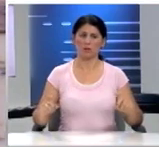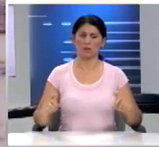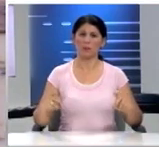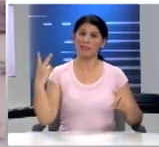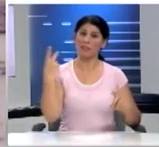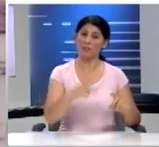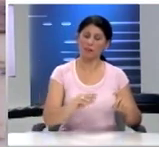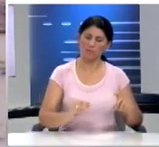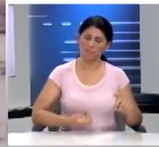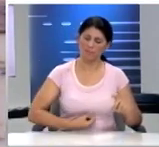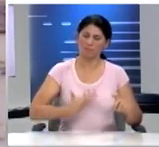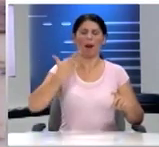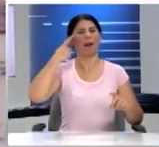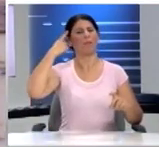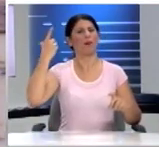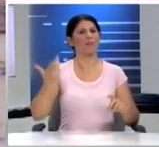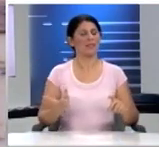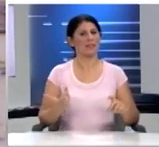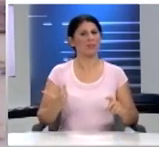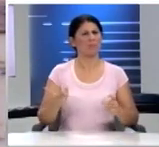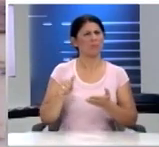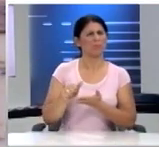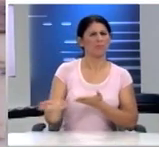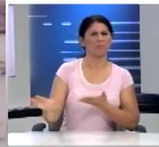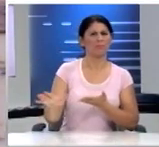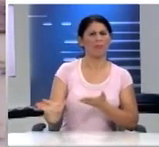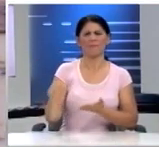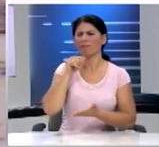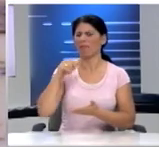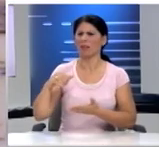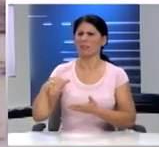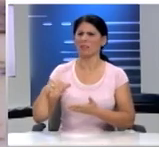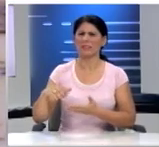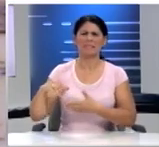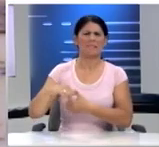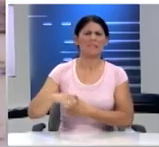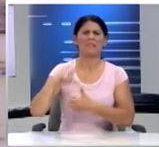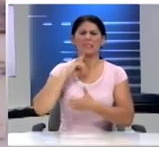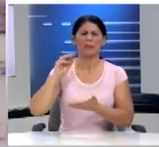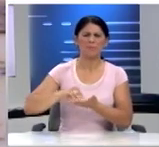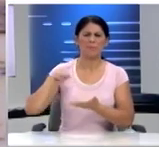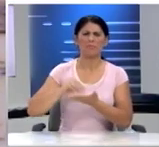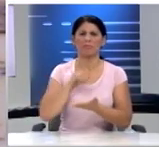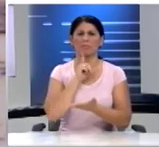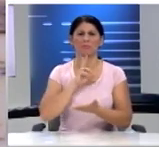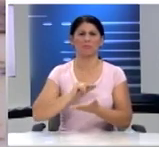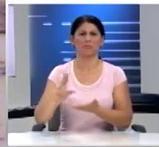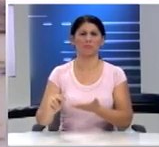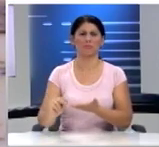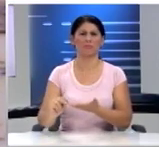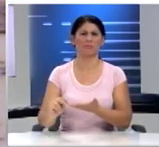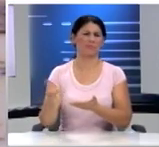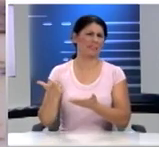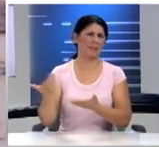δικής τους πηγαίας έμπνευσης μακριά από στερεότυπα και επαναλαμβανόμενα μοτίβα και αυτό μου θύμισε